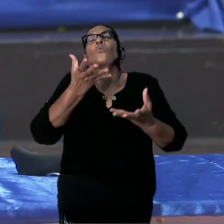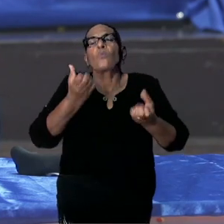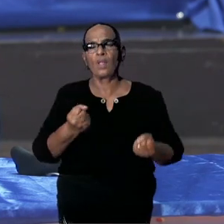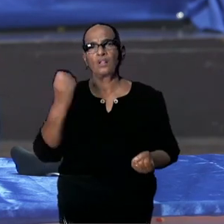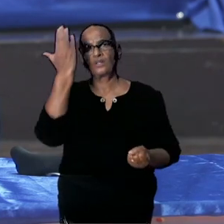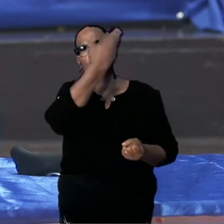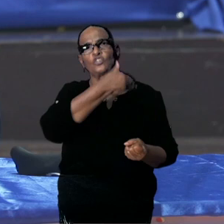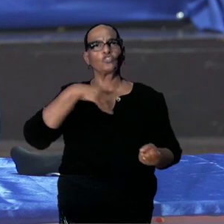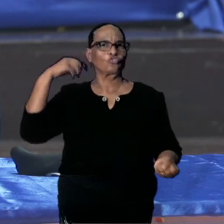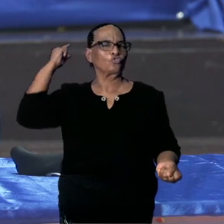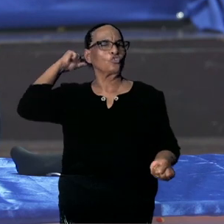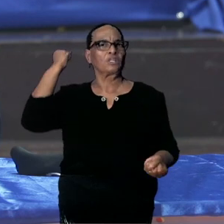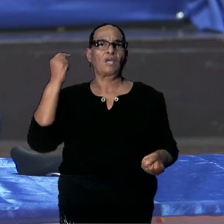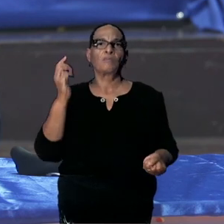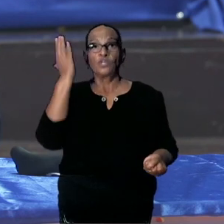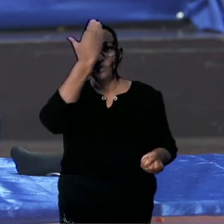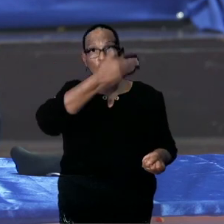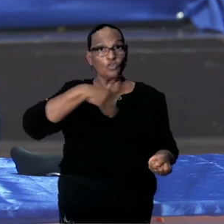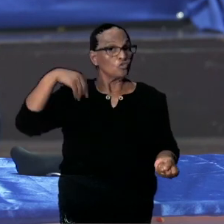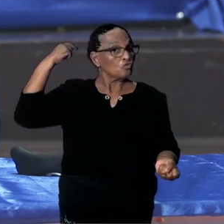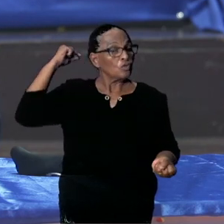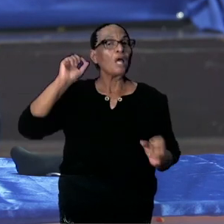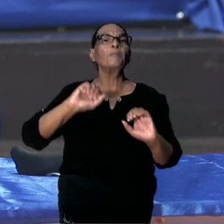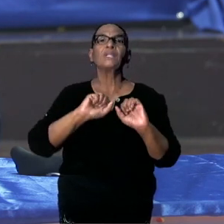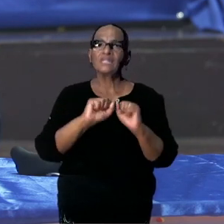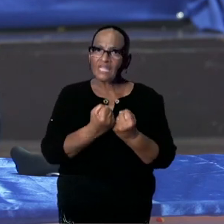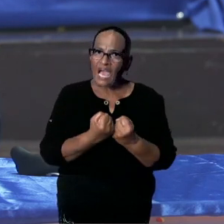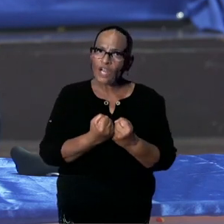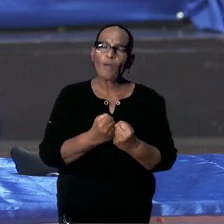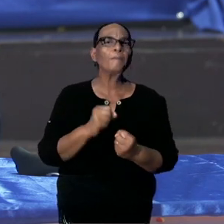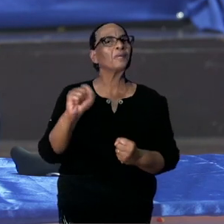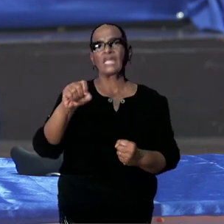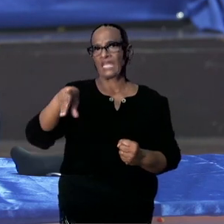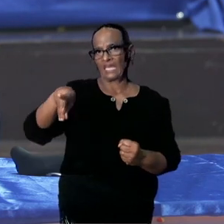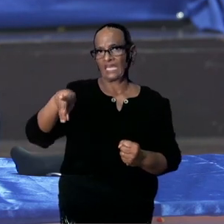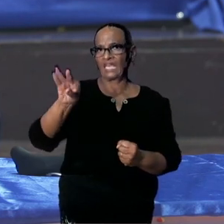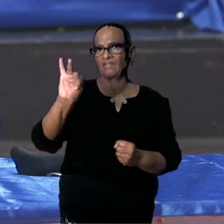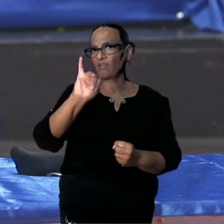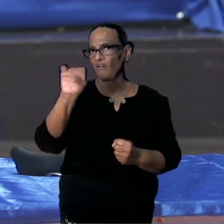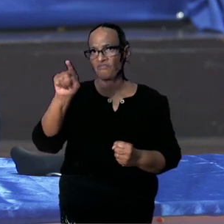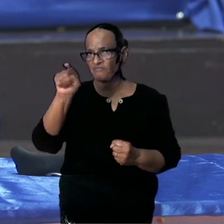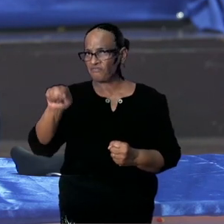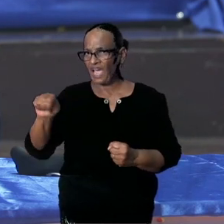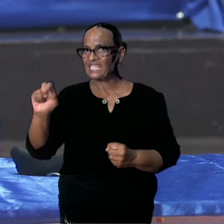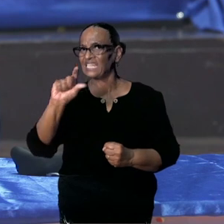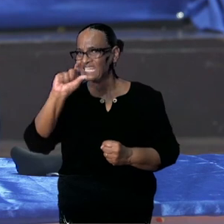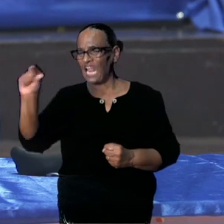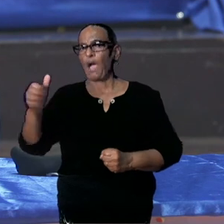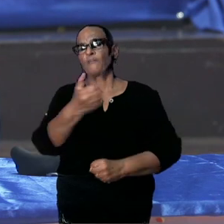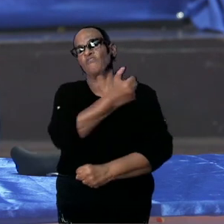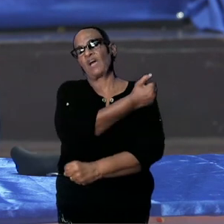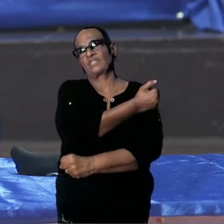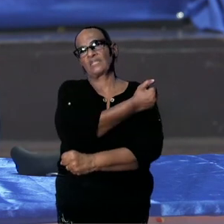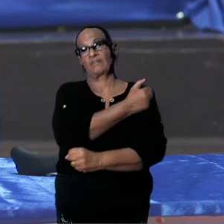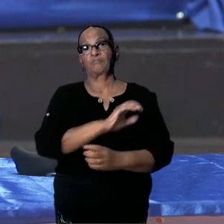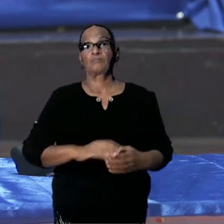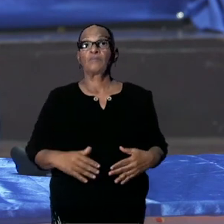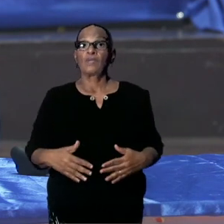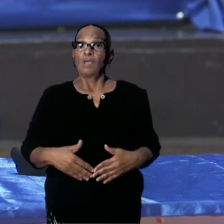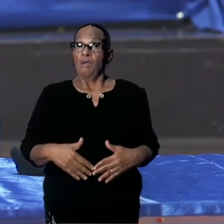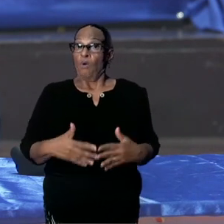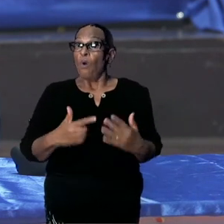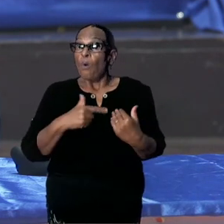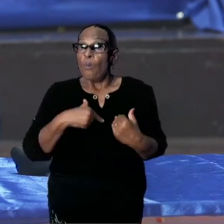En daarom is Suriname niet in aanmerking voor Pfizer. Wat we wel gelijk hebben meegekregen is. We hebben succesvolle